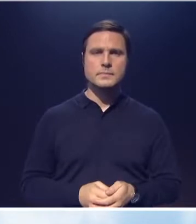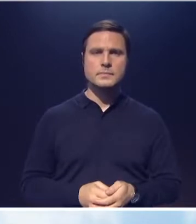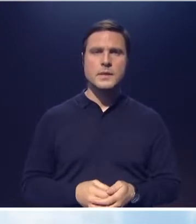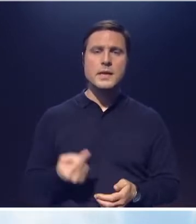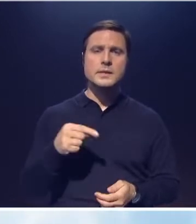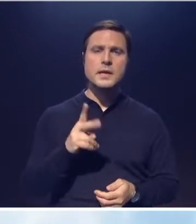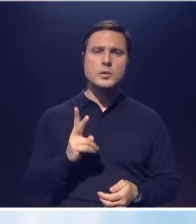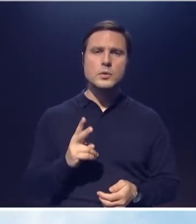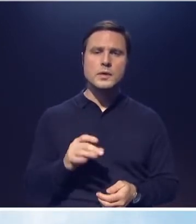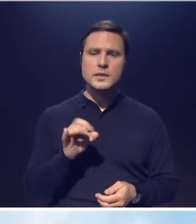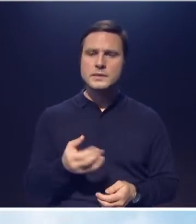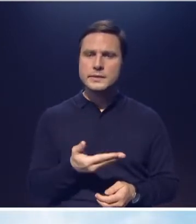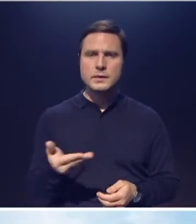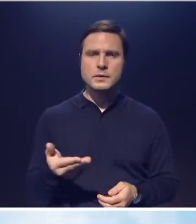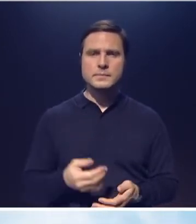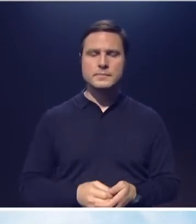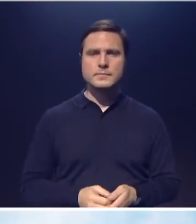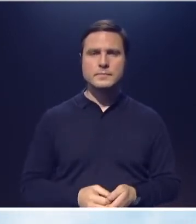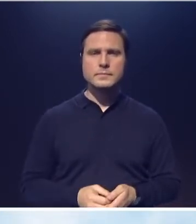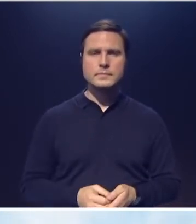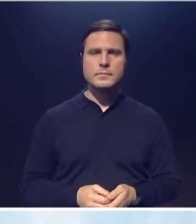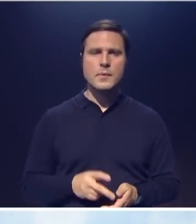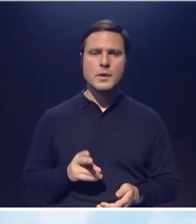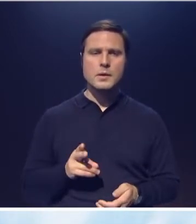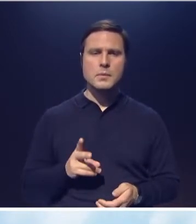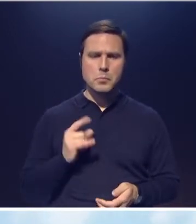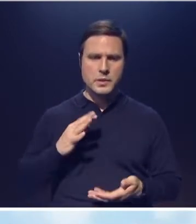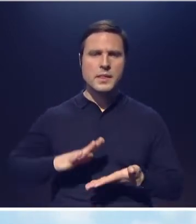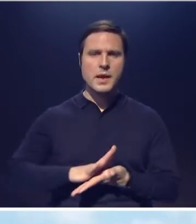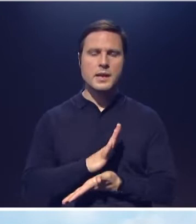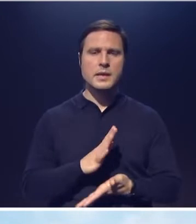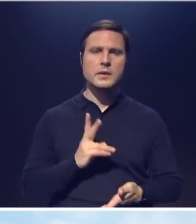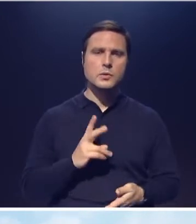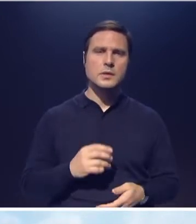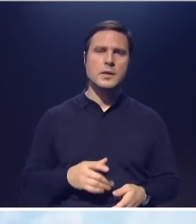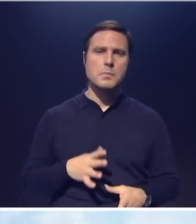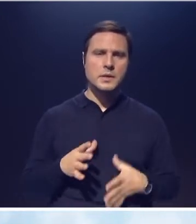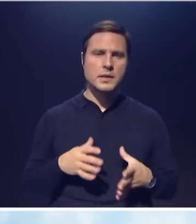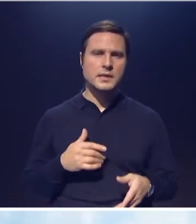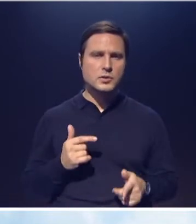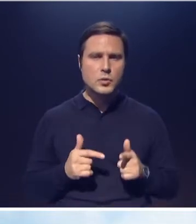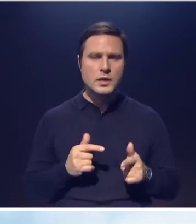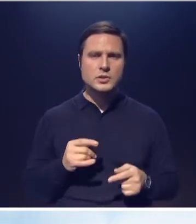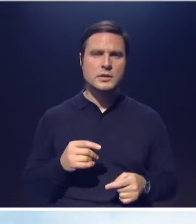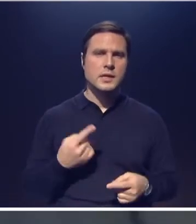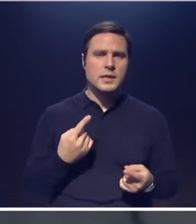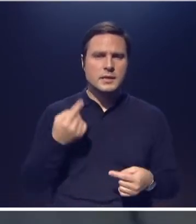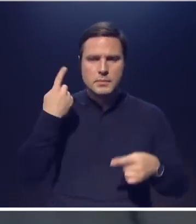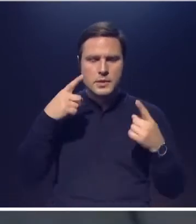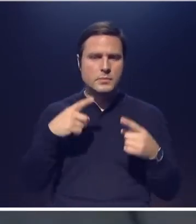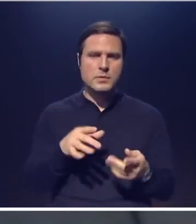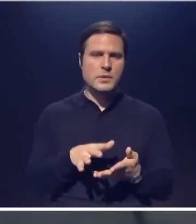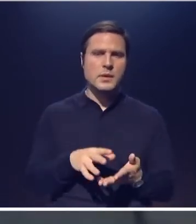Те, кто из них понаглее, да, пытались как-то угрожать какими-то там бредовыми своими